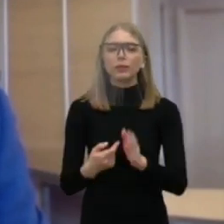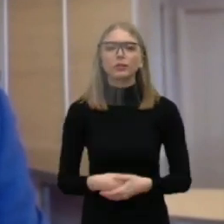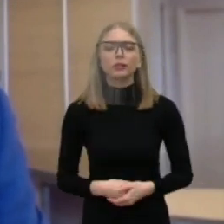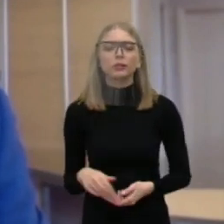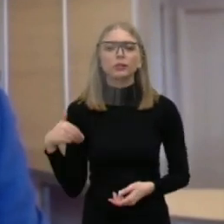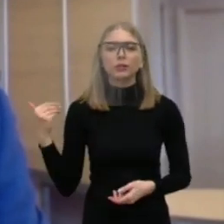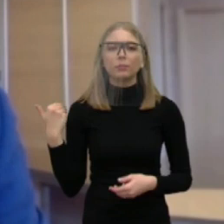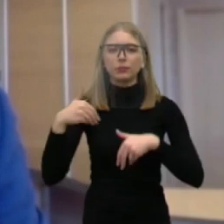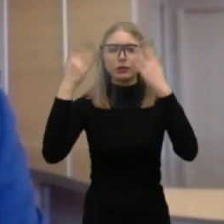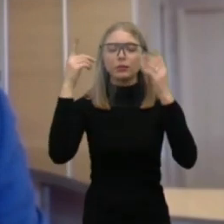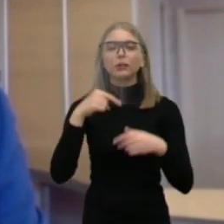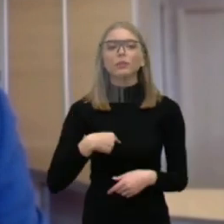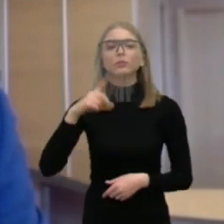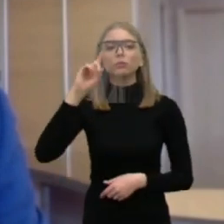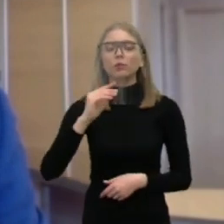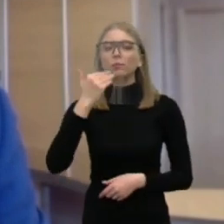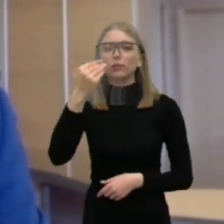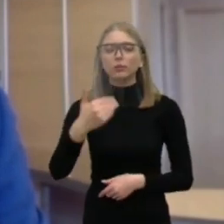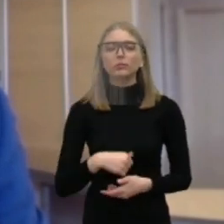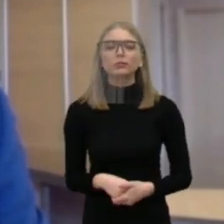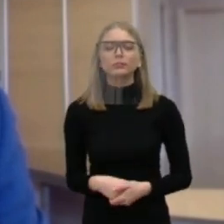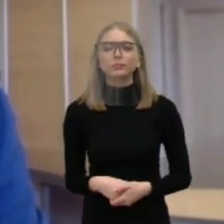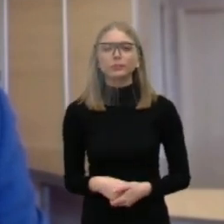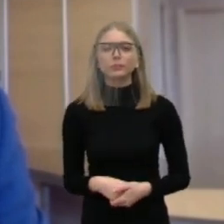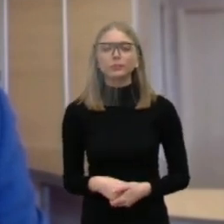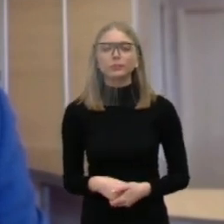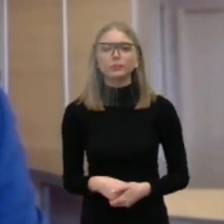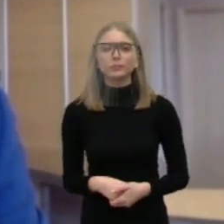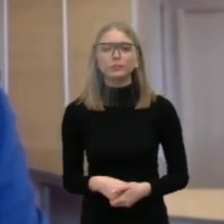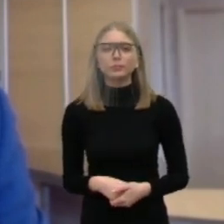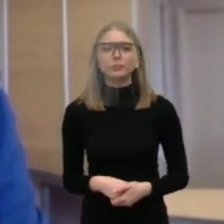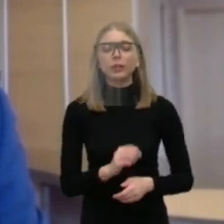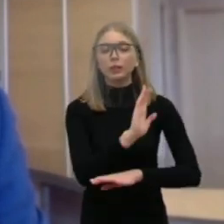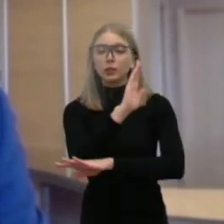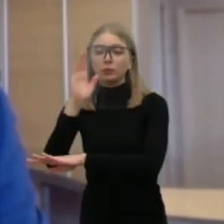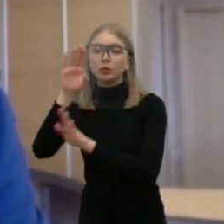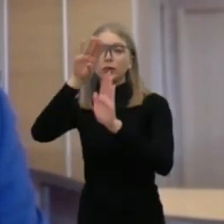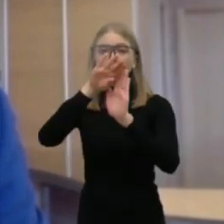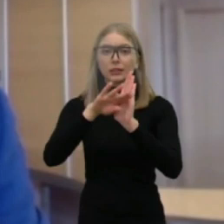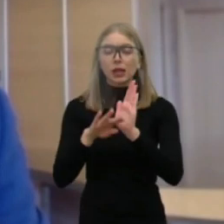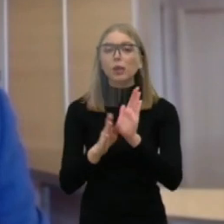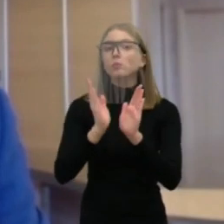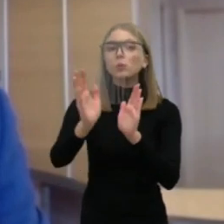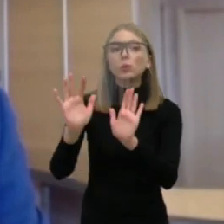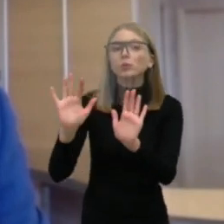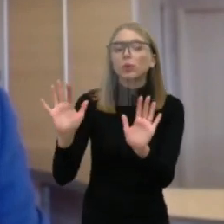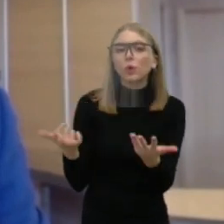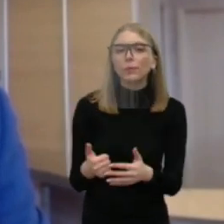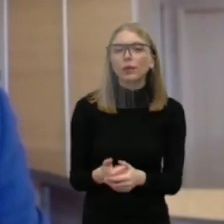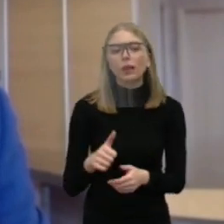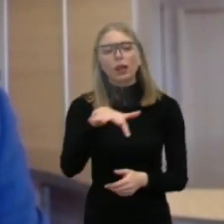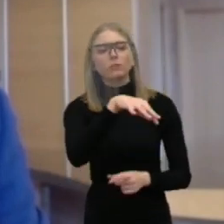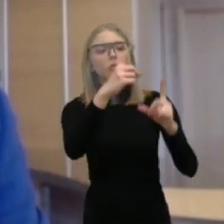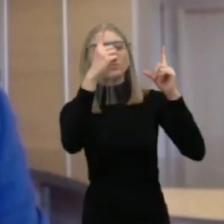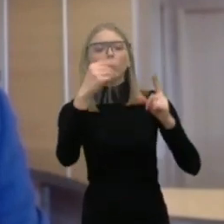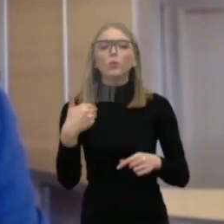Labadiena, norėjau pasitikslinti. Galbūt galite patikslinti, kaip galėtų atrodyti miškų įstatymas, kad būtų atliektas atlimpos sauginių pavų